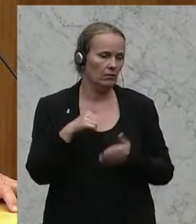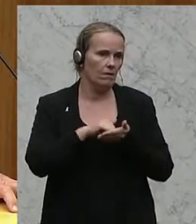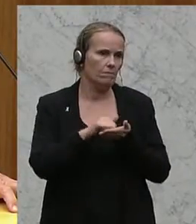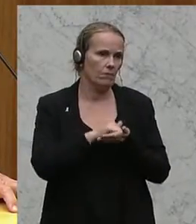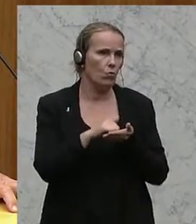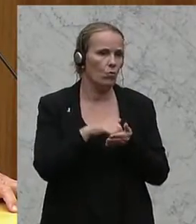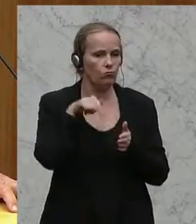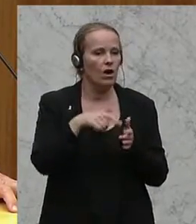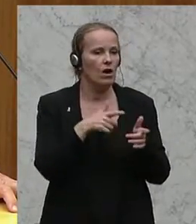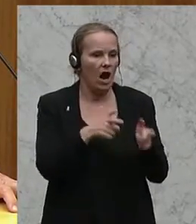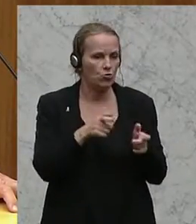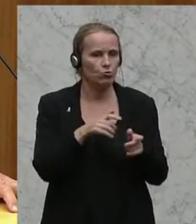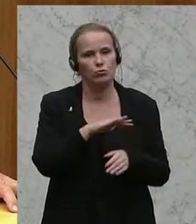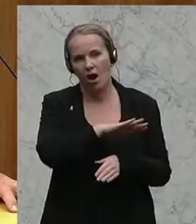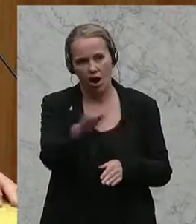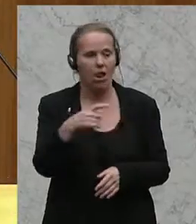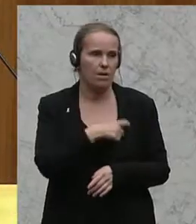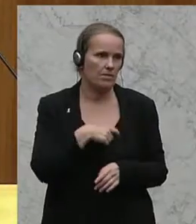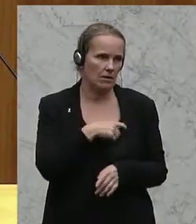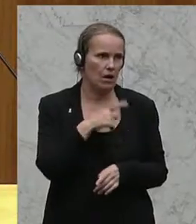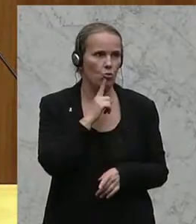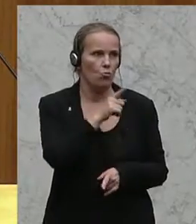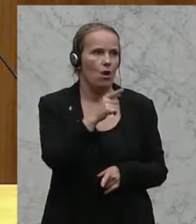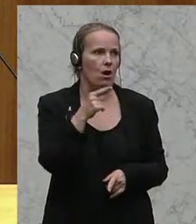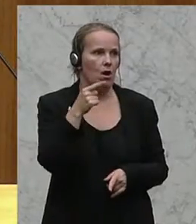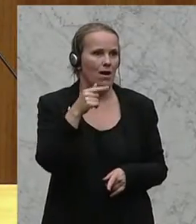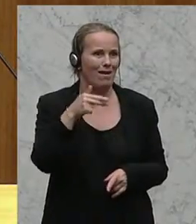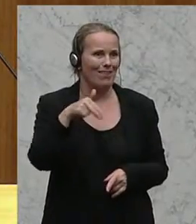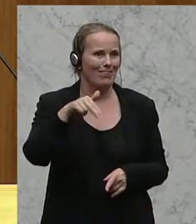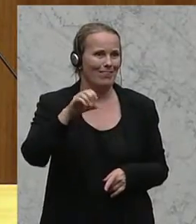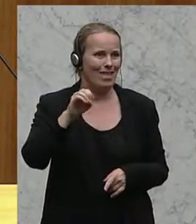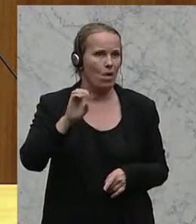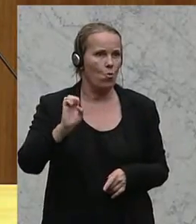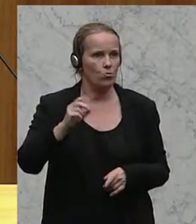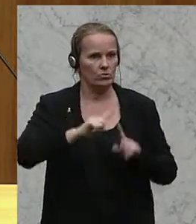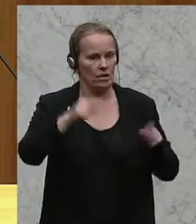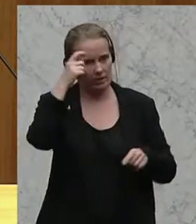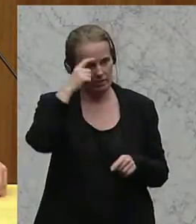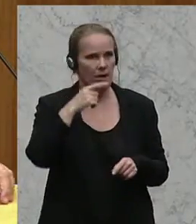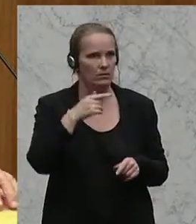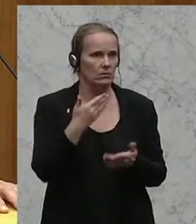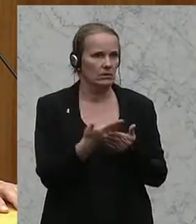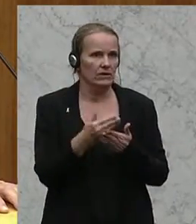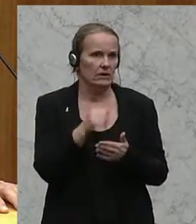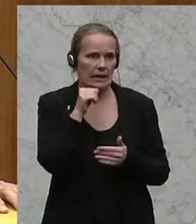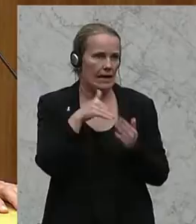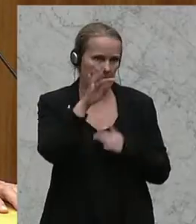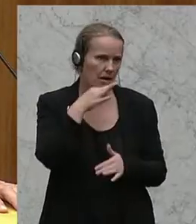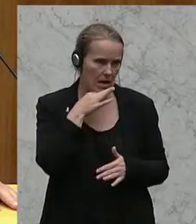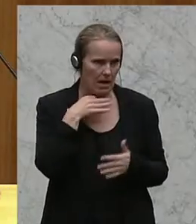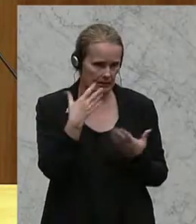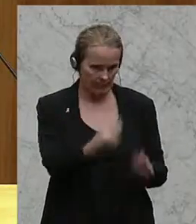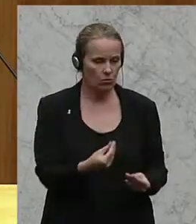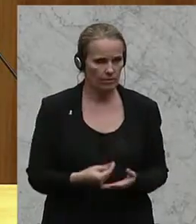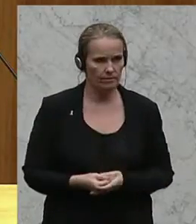alle Fraktionen außer den Neos das so gesehen haben und dass hier keine Mehrheit hier zustande gekommen ist. Und ich möchte